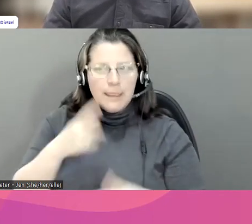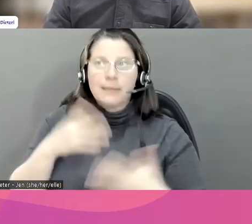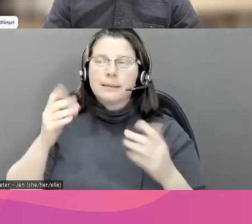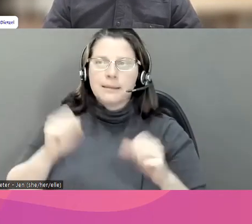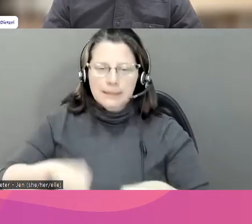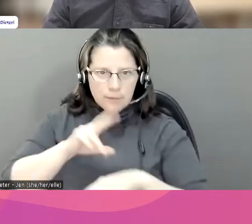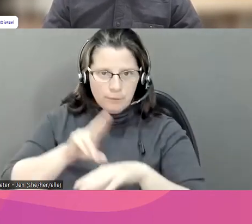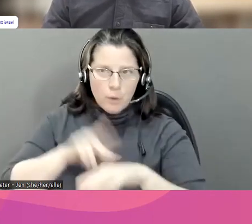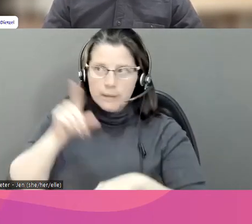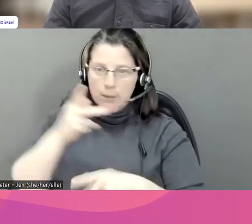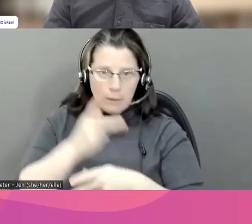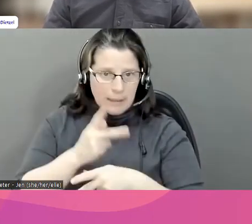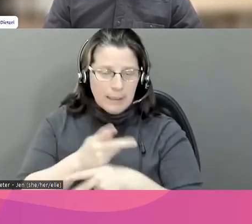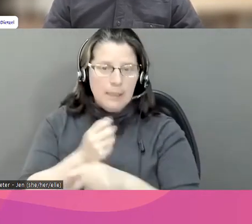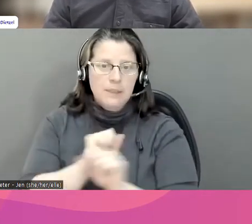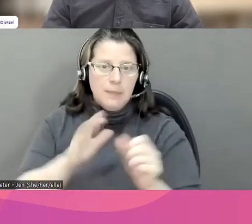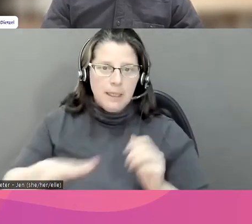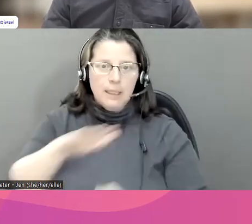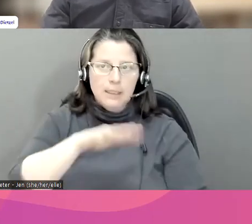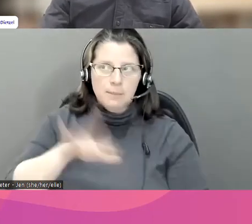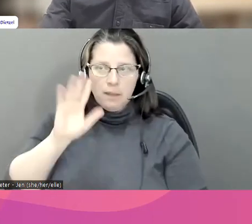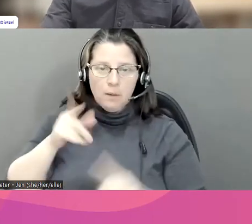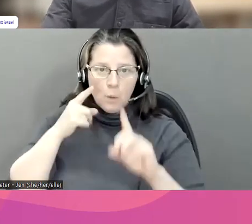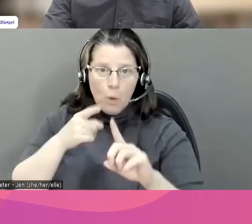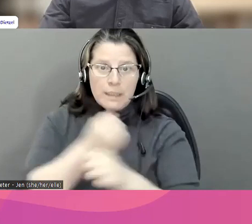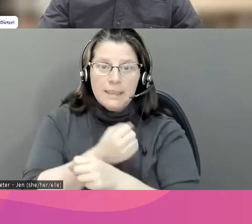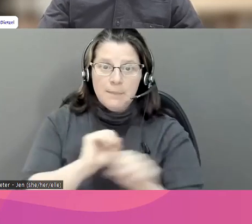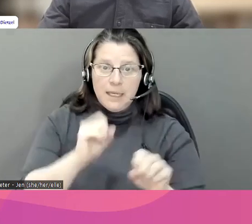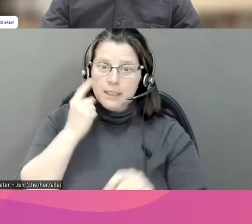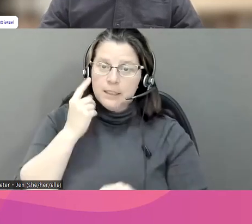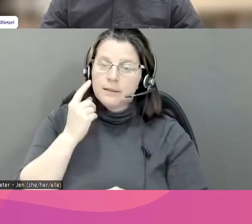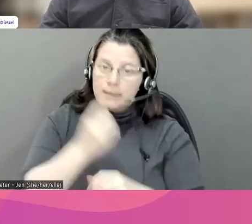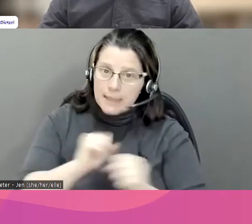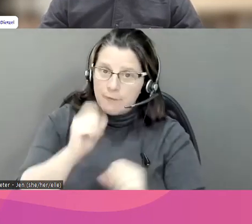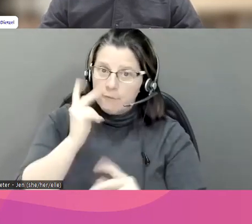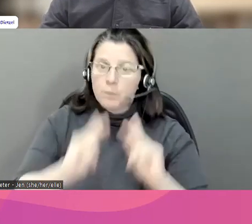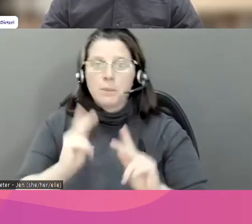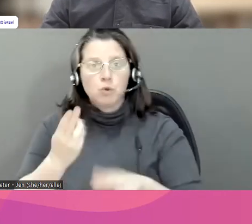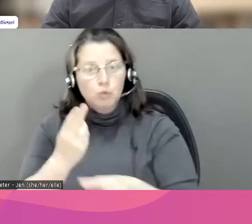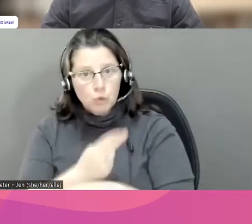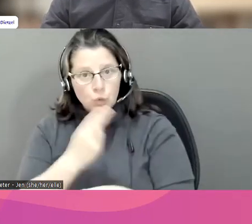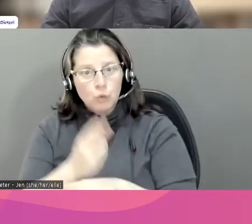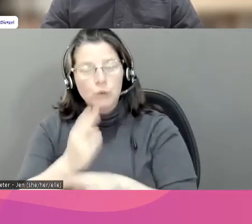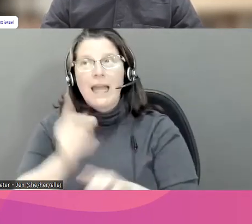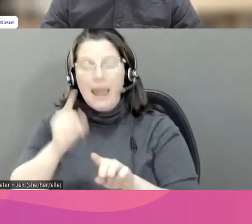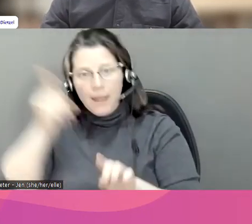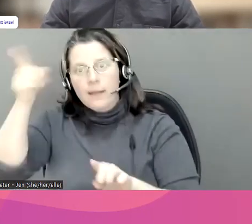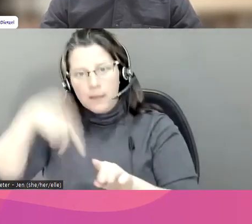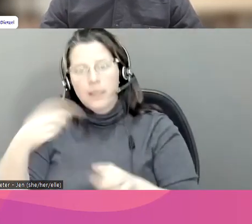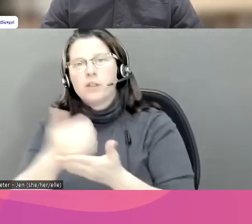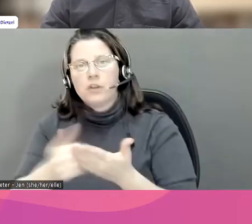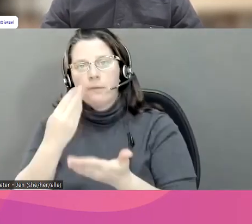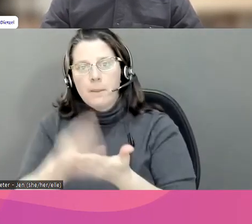commerciales qui sont en place. Leur intention ultime est bien sûr de faire en sorte que ce soit